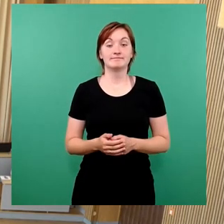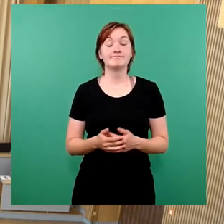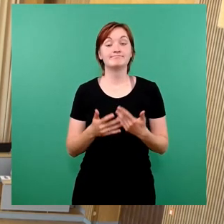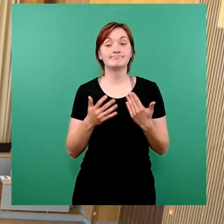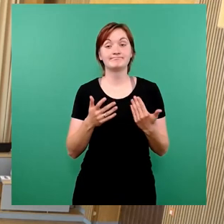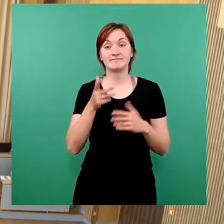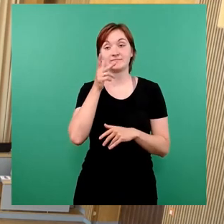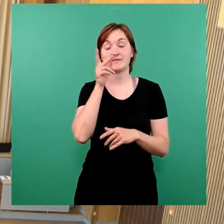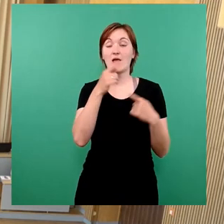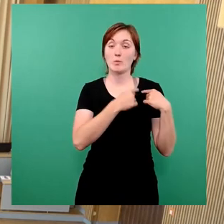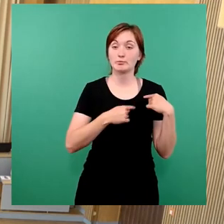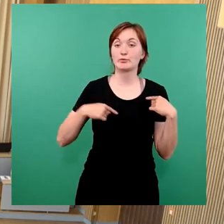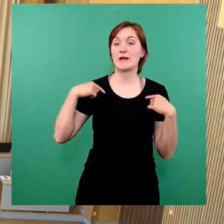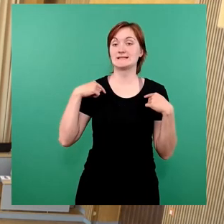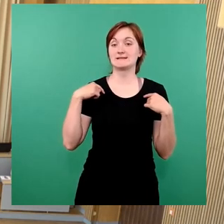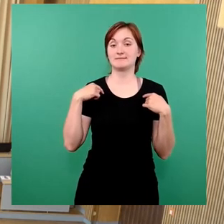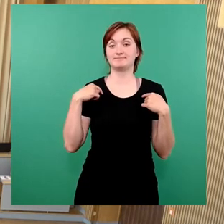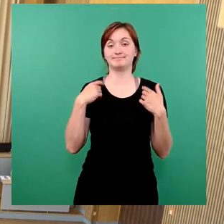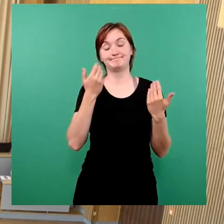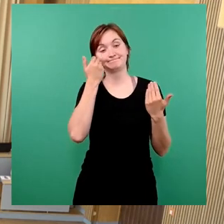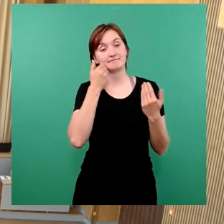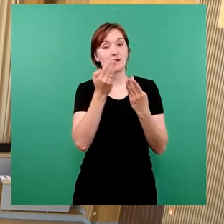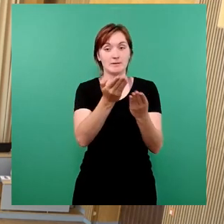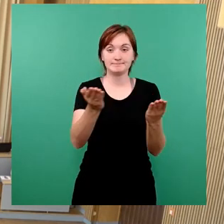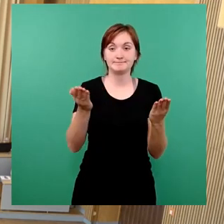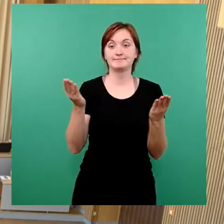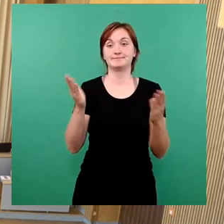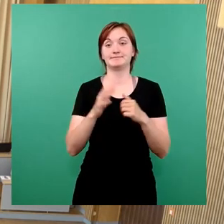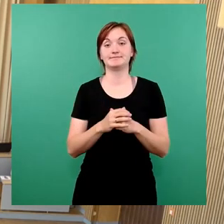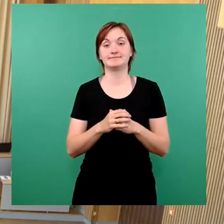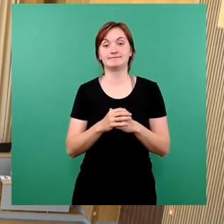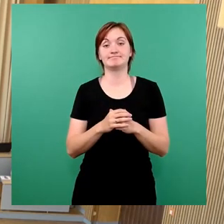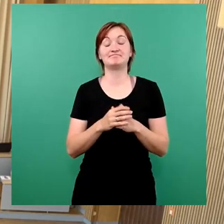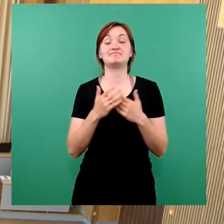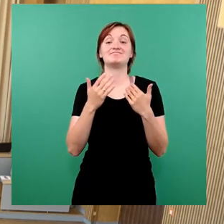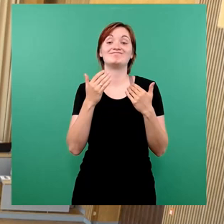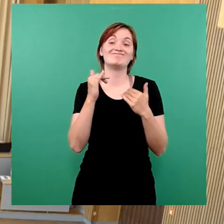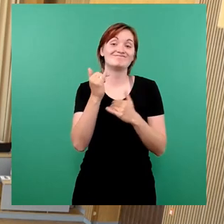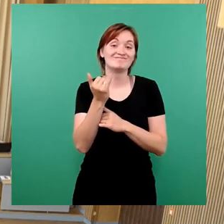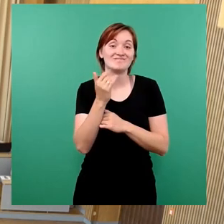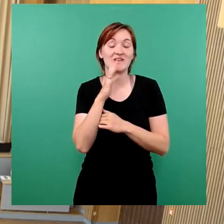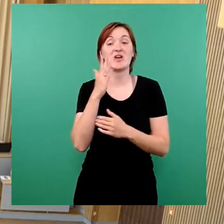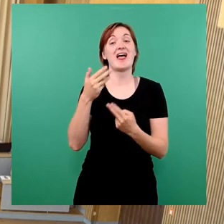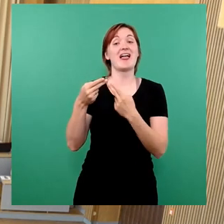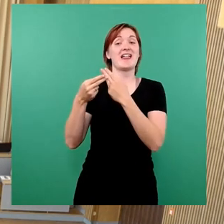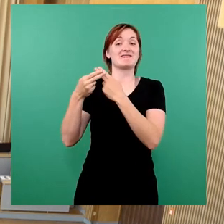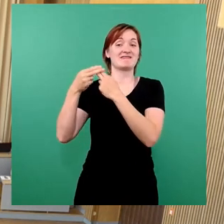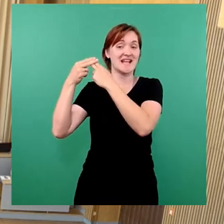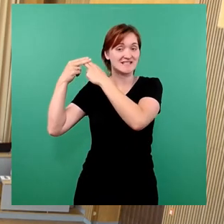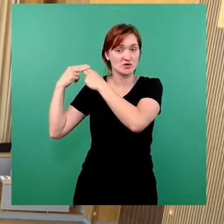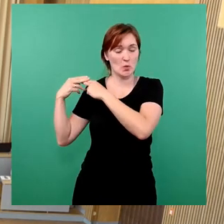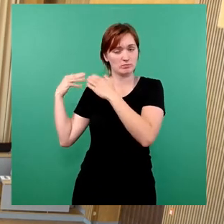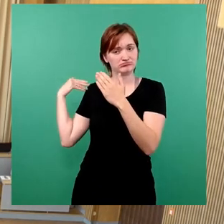Herr Oberbürgermeister, verehrte Stadträte, liebe Dresdner. Eine von vielen liebgewonnenen Traditionen sind die Stadtteilfeste.